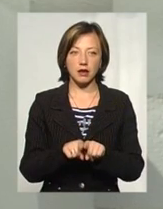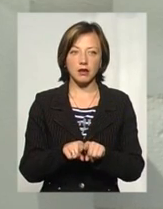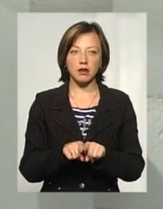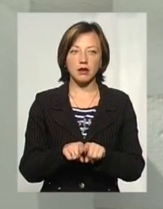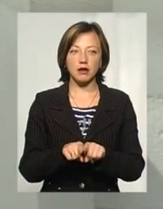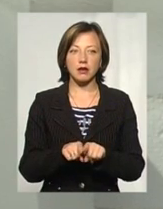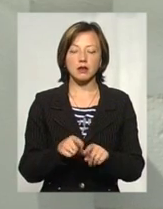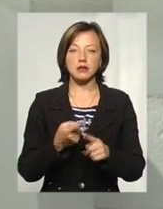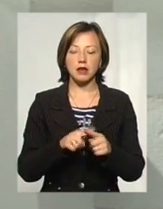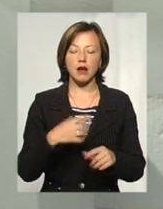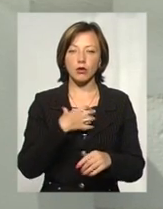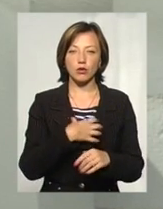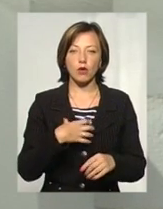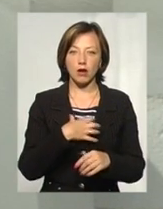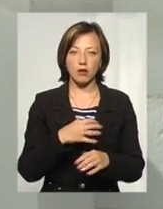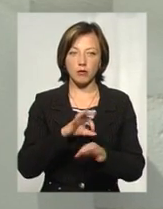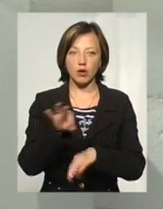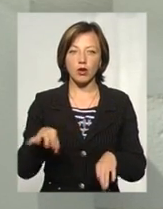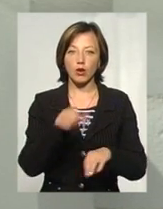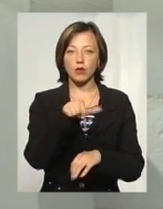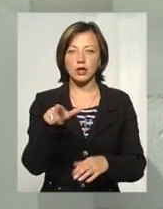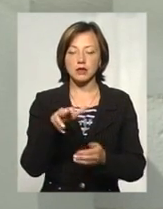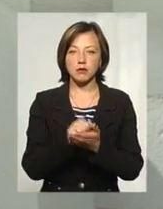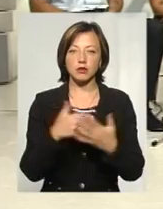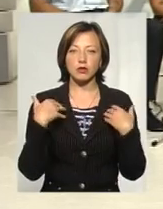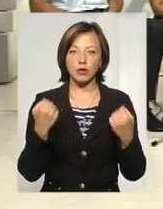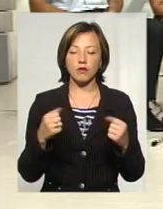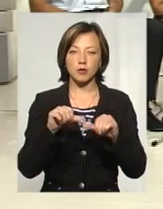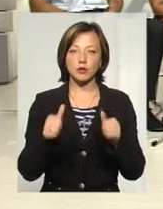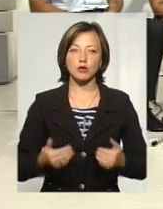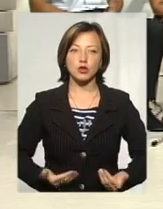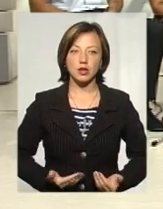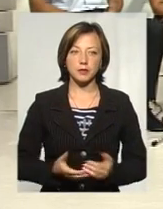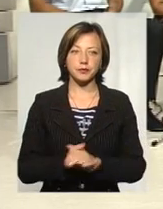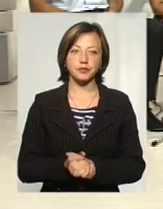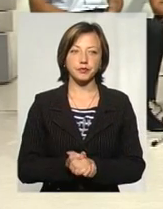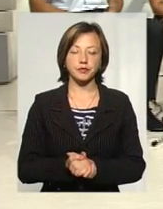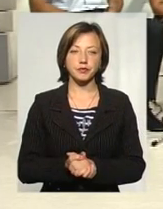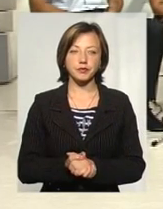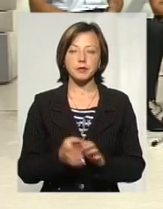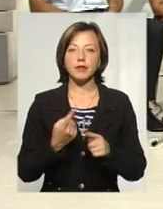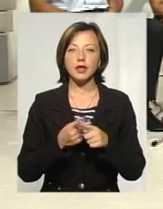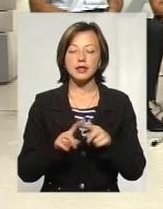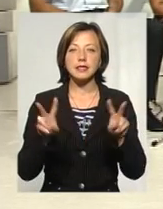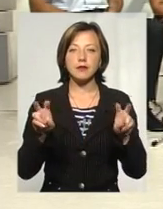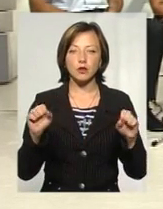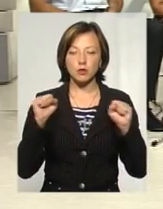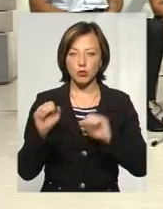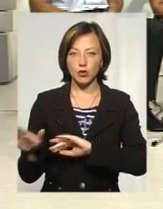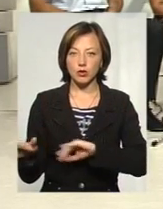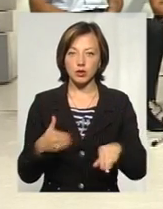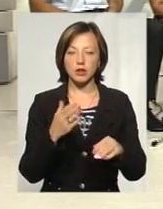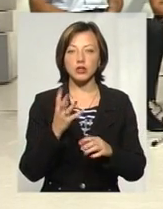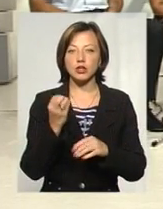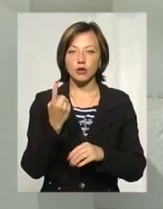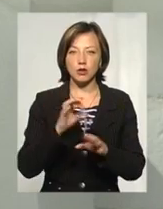дуже актуальний проєкт для людей, які хочуть займатися здоровим способом життя. І саме цим видом спорту. Наступний проєкт